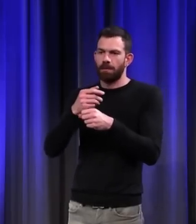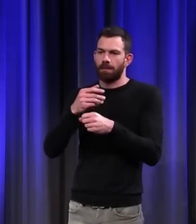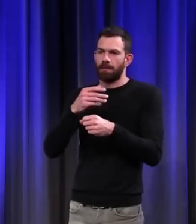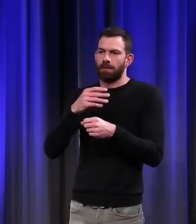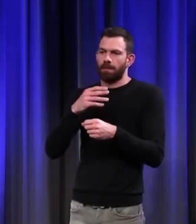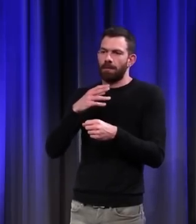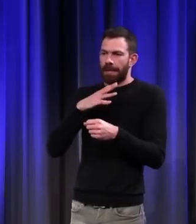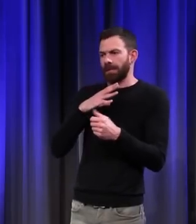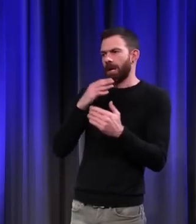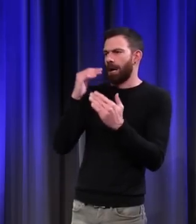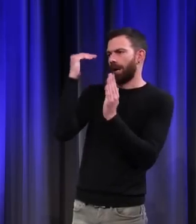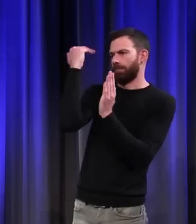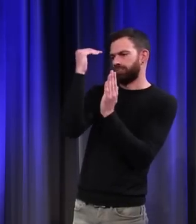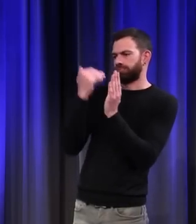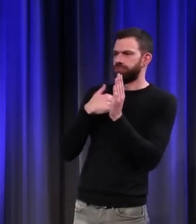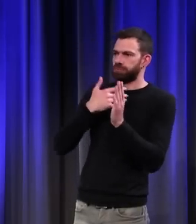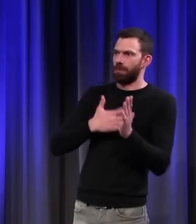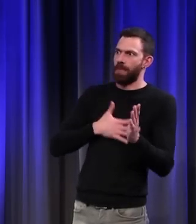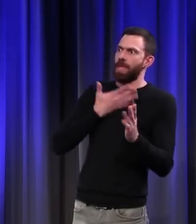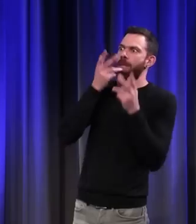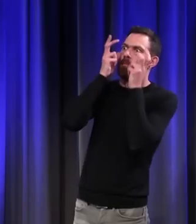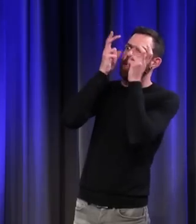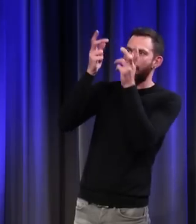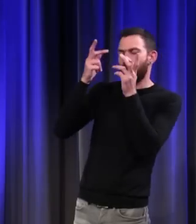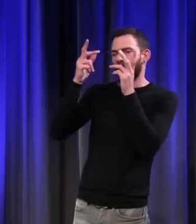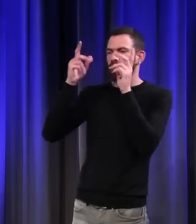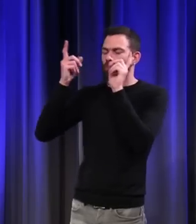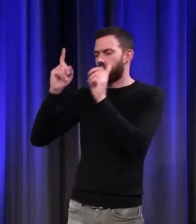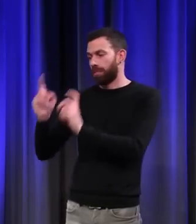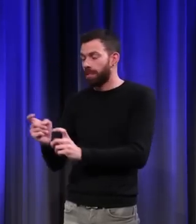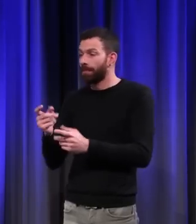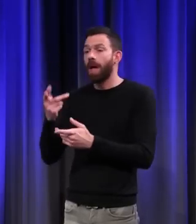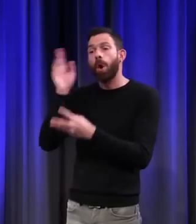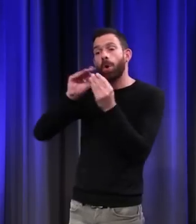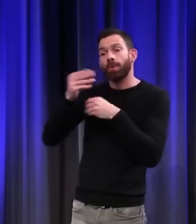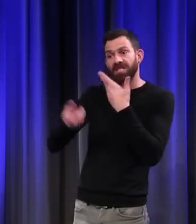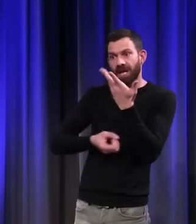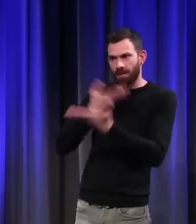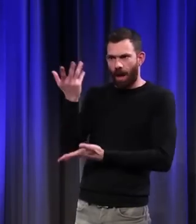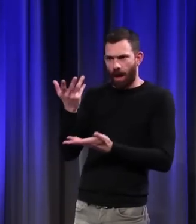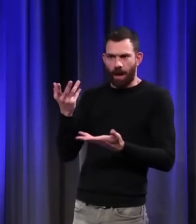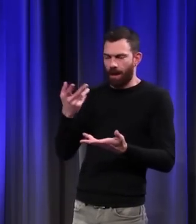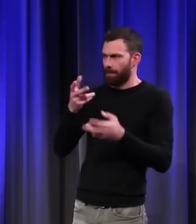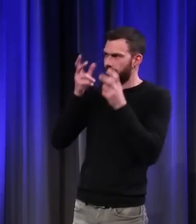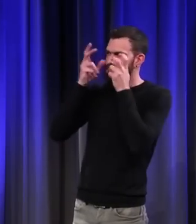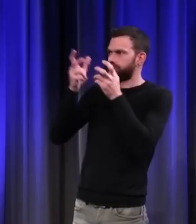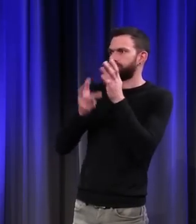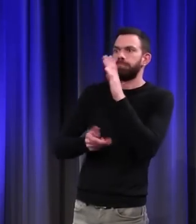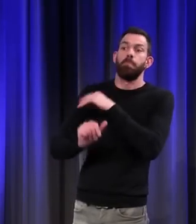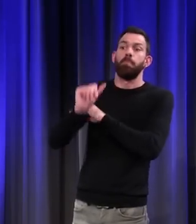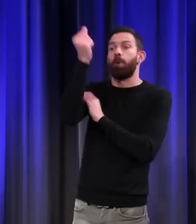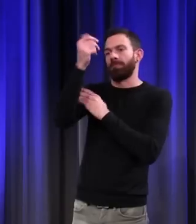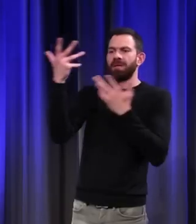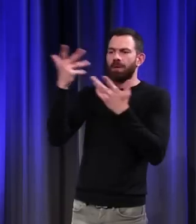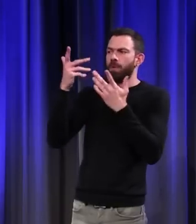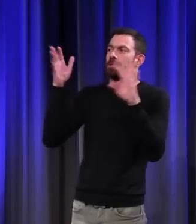admire, ce que l'on admire moins, et ce que l'on admire le plus dans une oeuvre d'art, quelle qu'elle soit, c'est l'éclat, c'est son